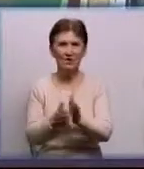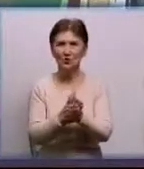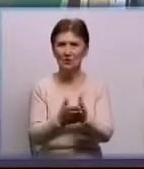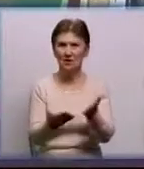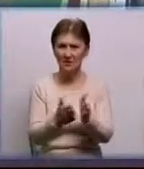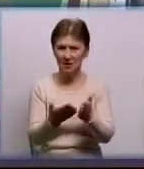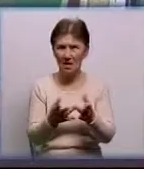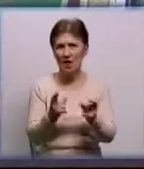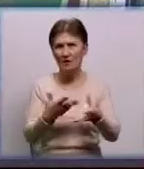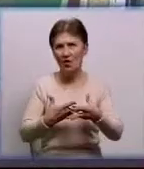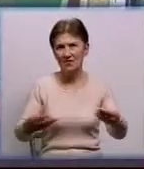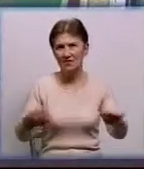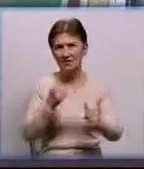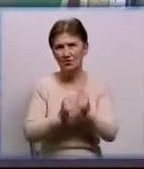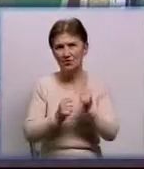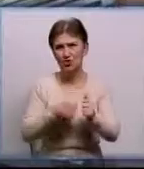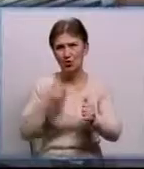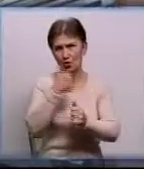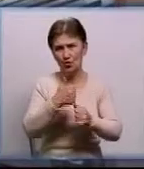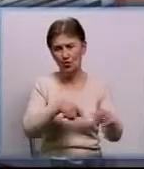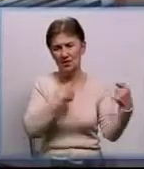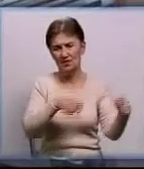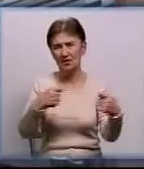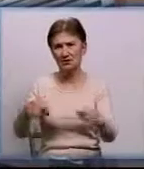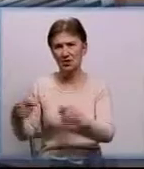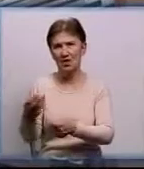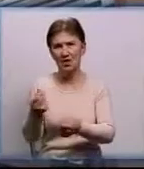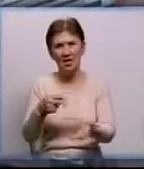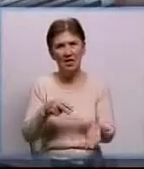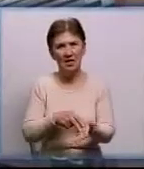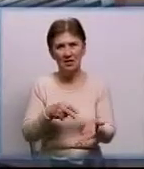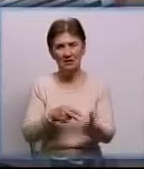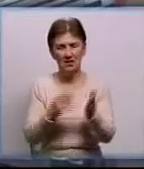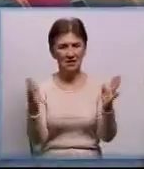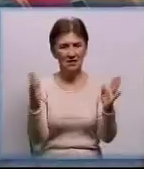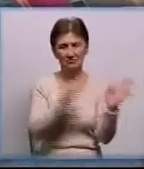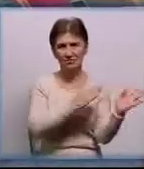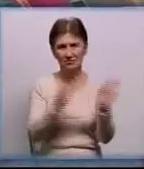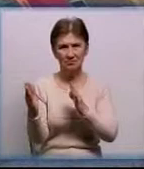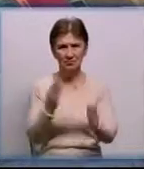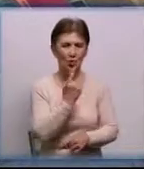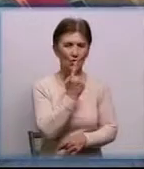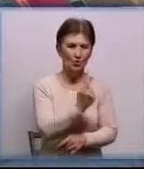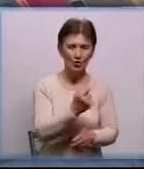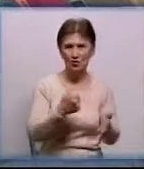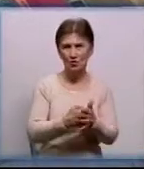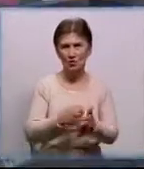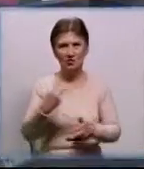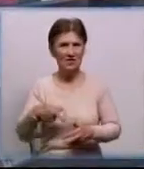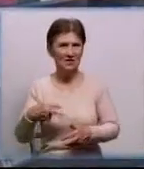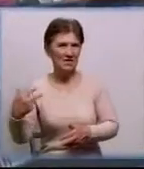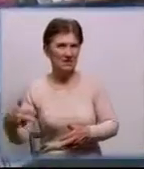магазину, а навесні щороку їх розпродають. Ціни, розповідає пані Оксана, коливаються від однієї гривні за книгу до 20-30.